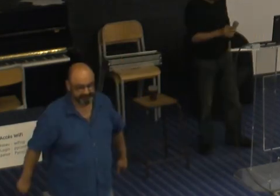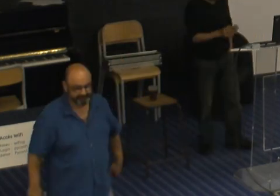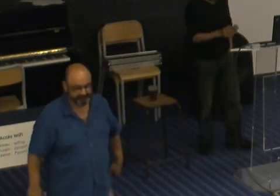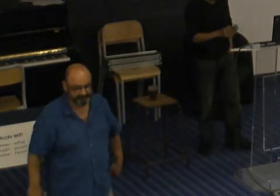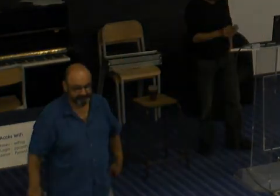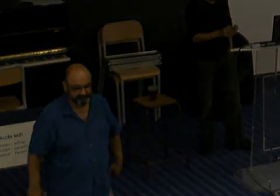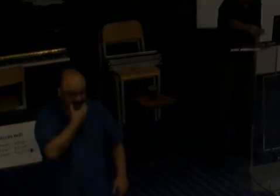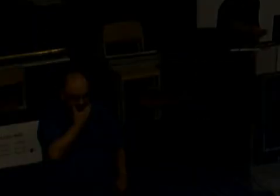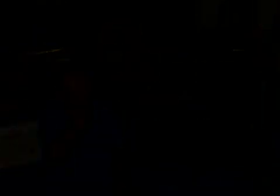applaudissements applaudissements